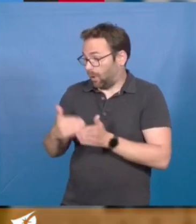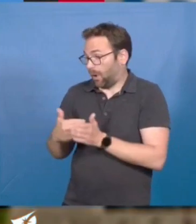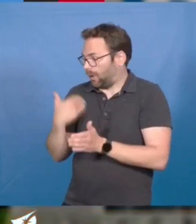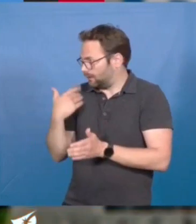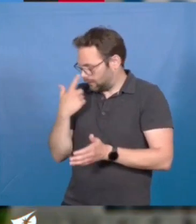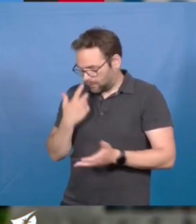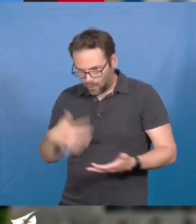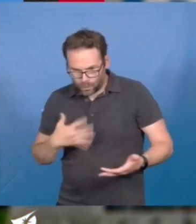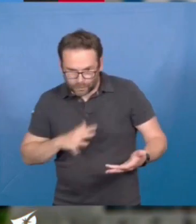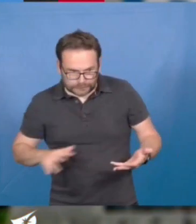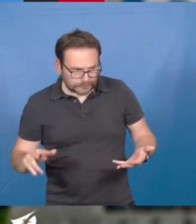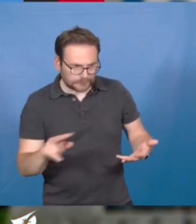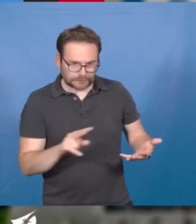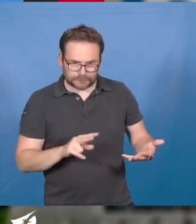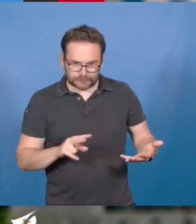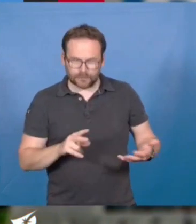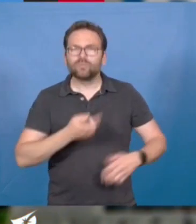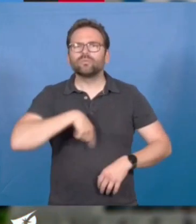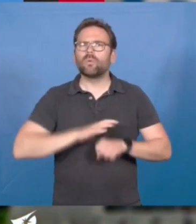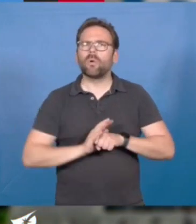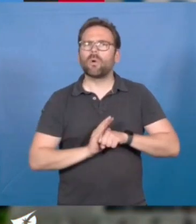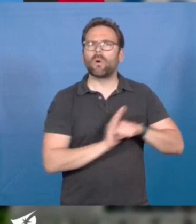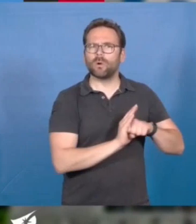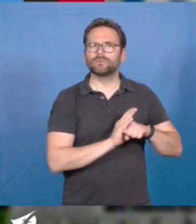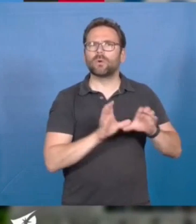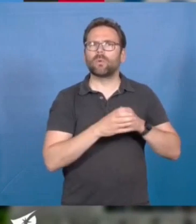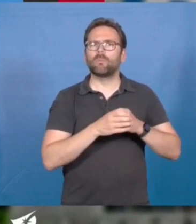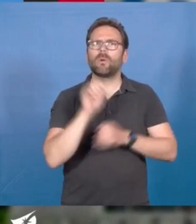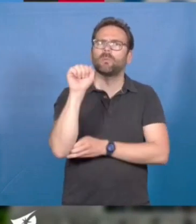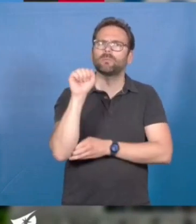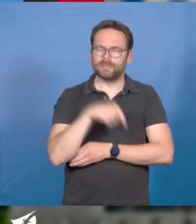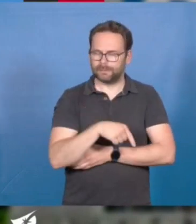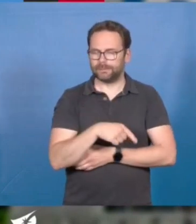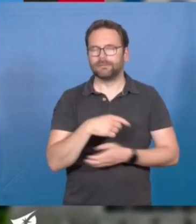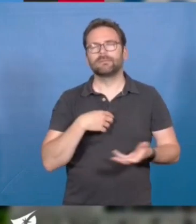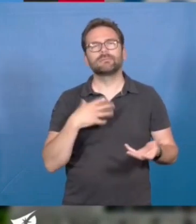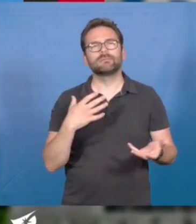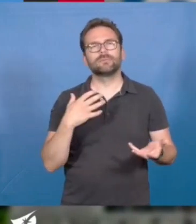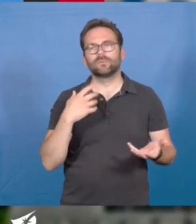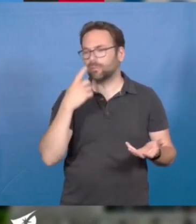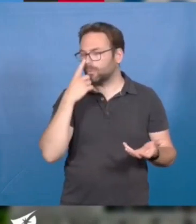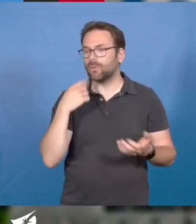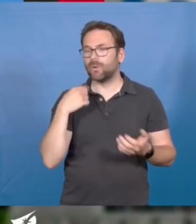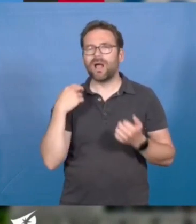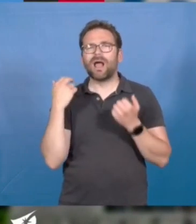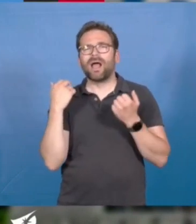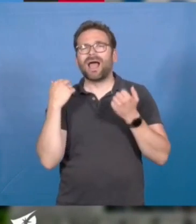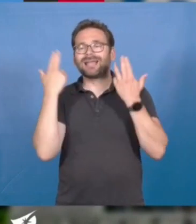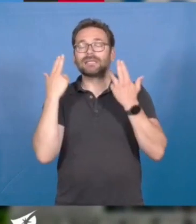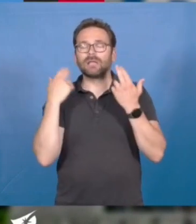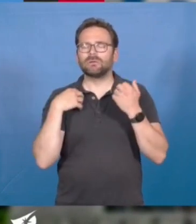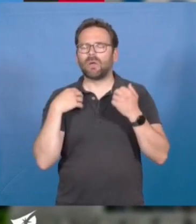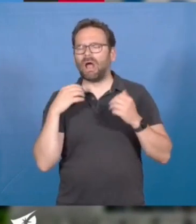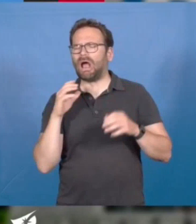Je suis et nous sommes de cette gauche avec mes collègues communistes qui n'a évidemment pas l'indignation sélective. Nous sommes